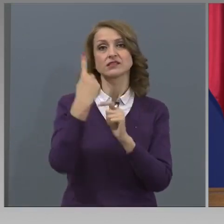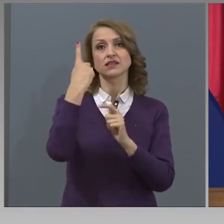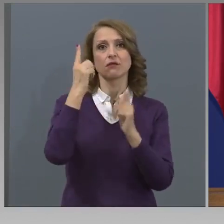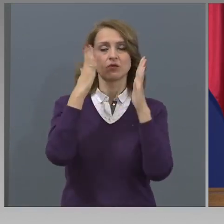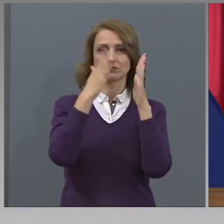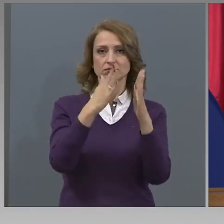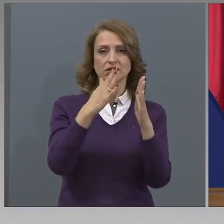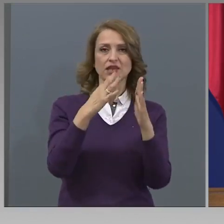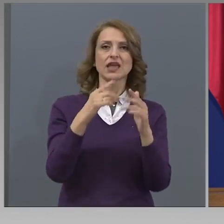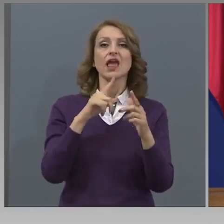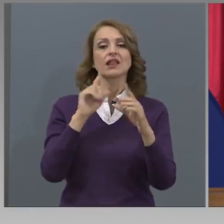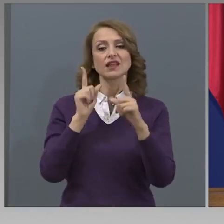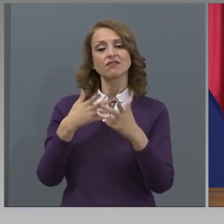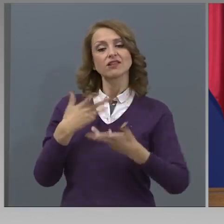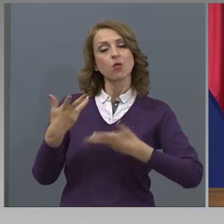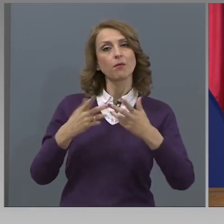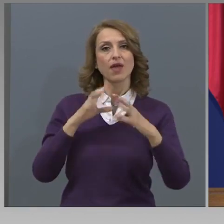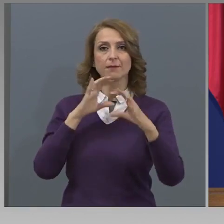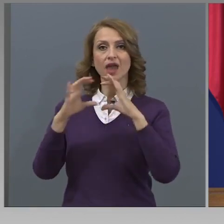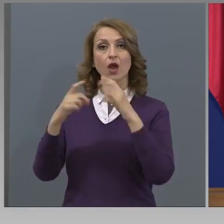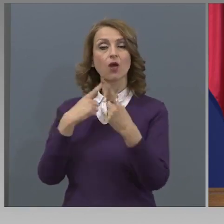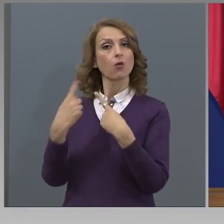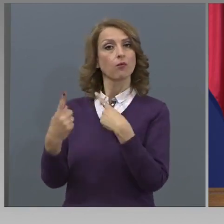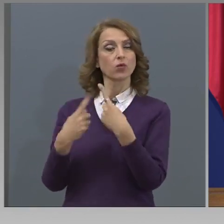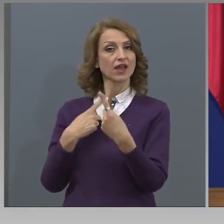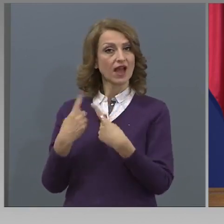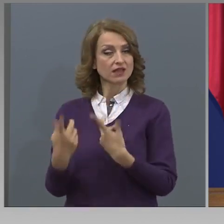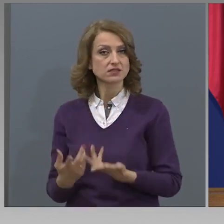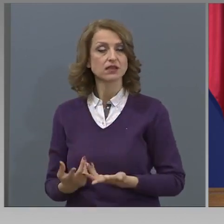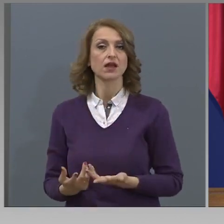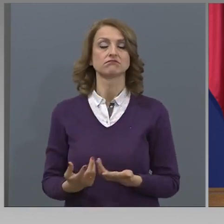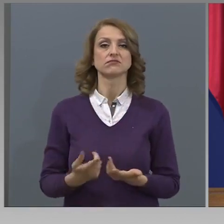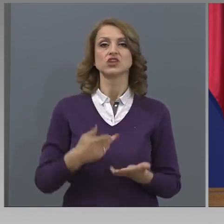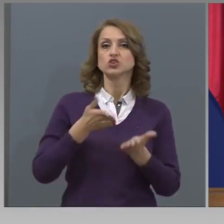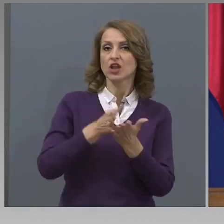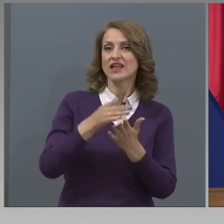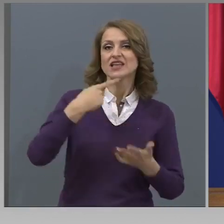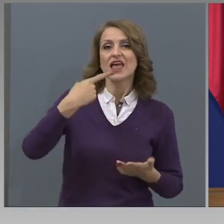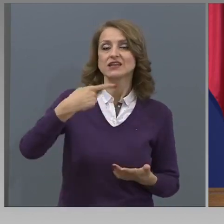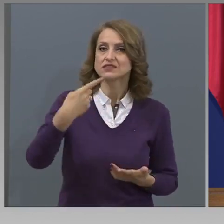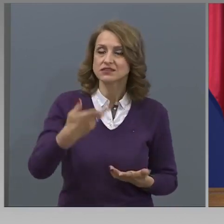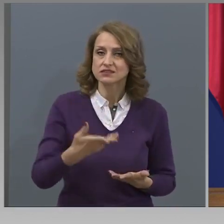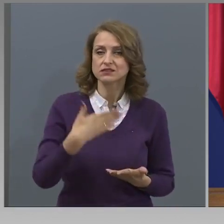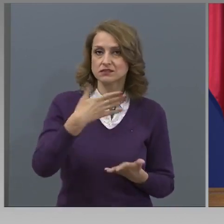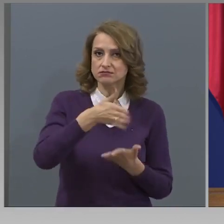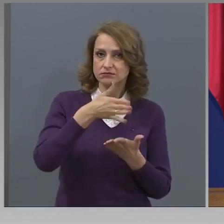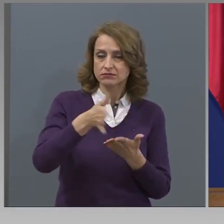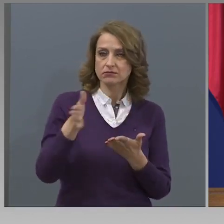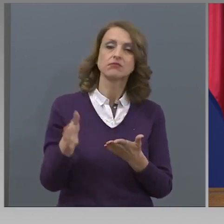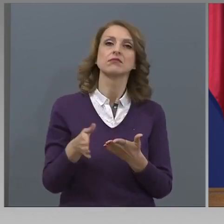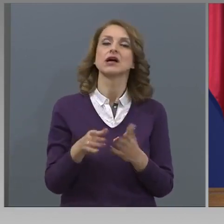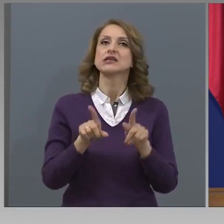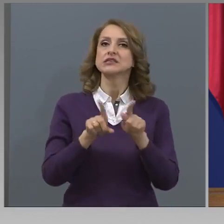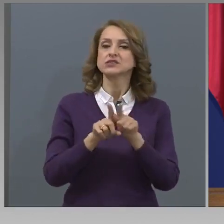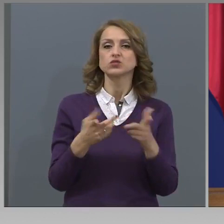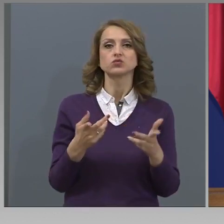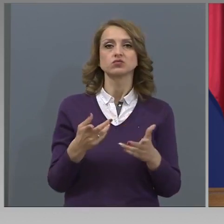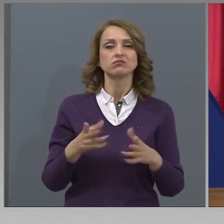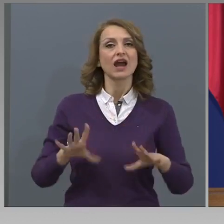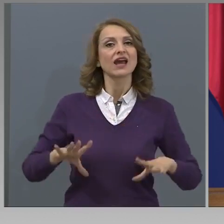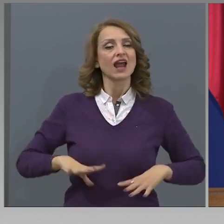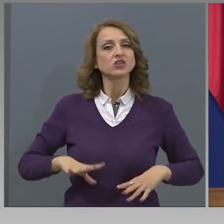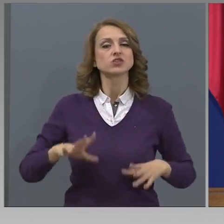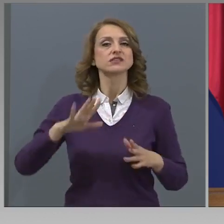Компетентности и комуникативни компетентности, които се изграждат, че с езиците, и компетентности в областта на гражданските,